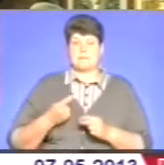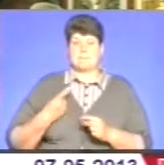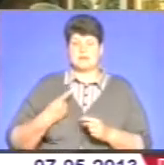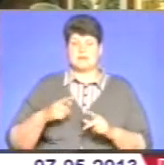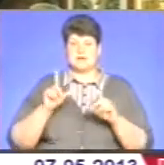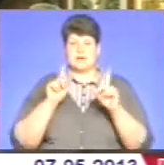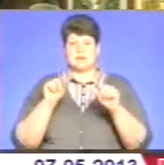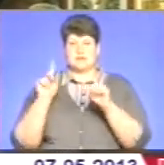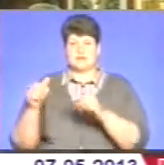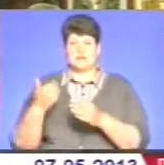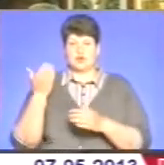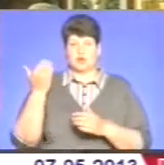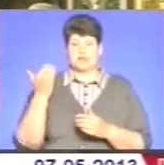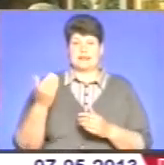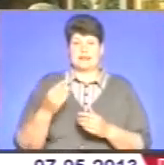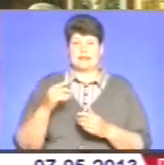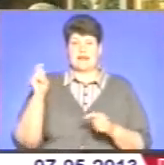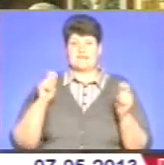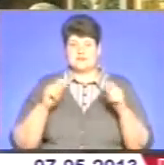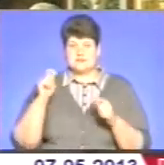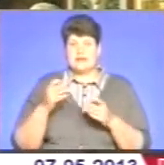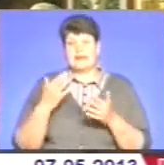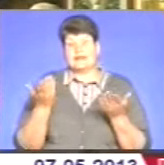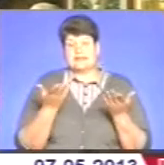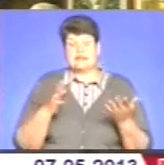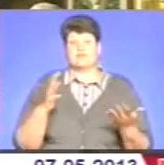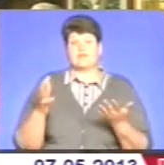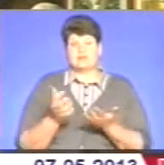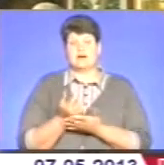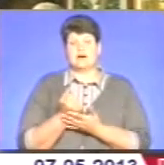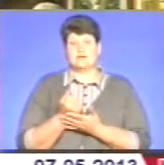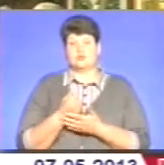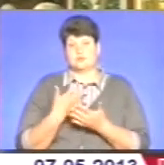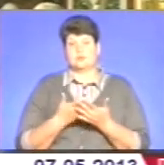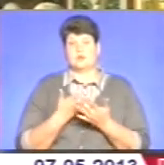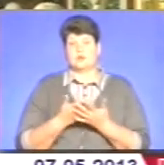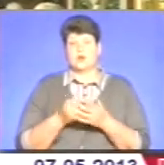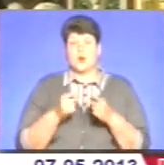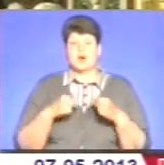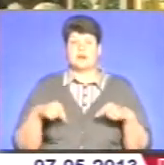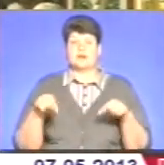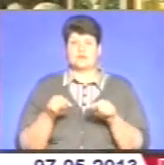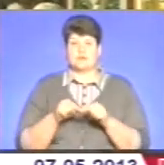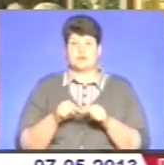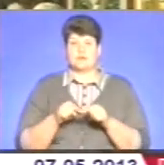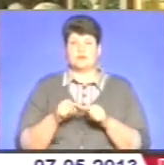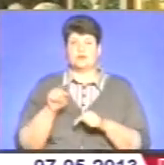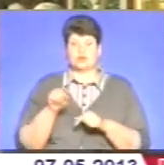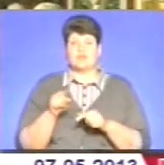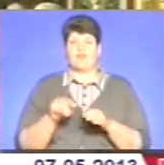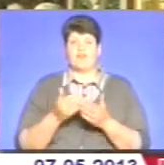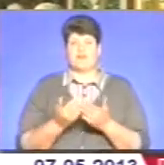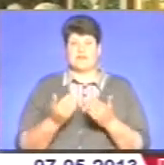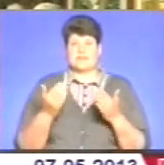їздять до них на фестивалі. Десь вдалося нам організувати тут невеличку таку виставку,